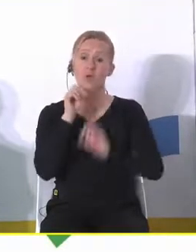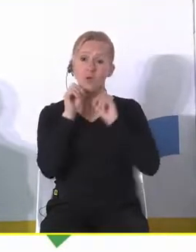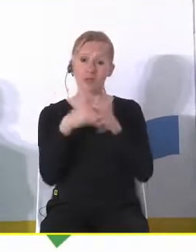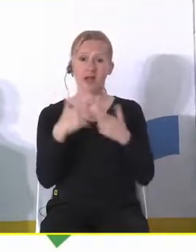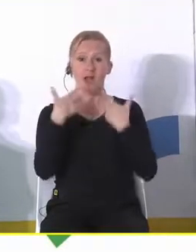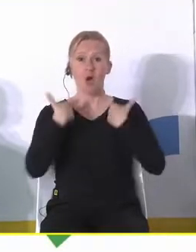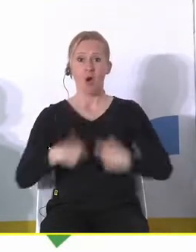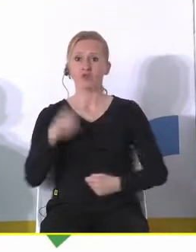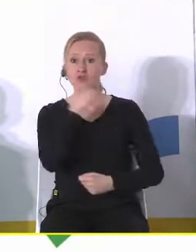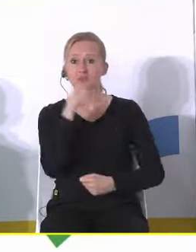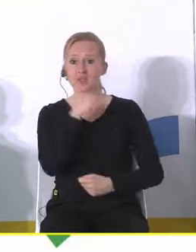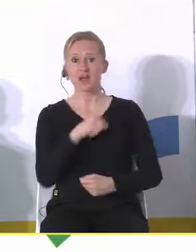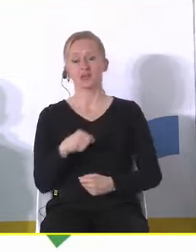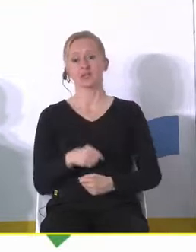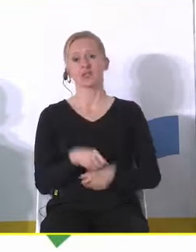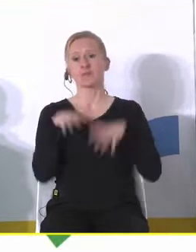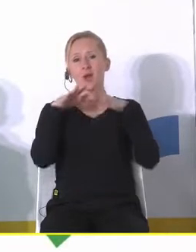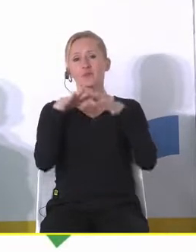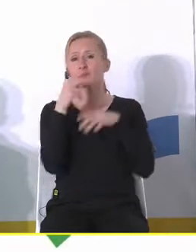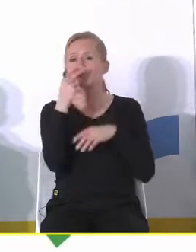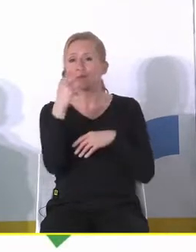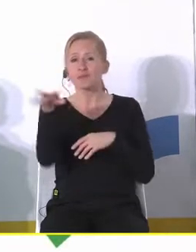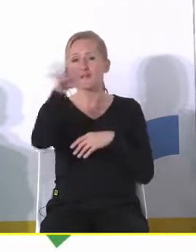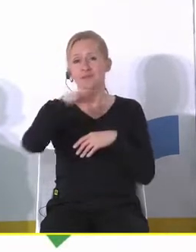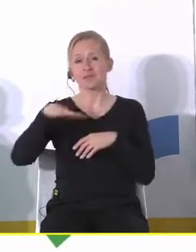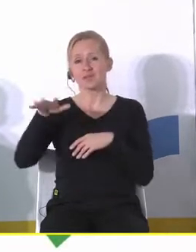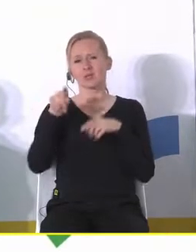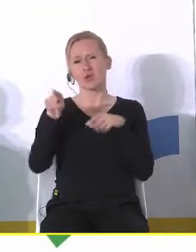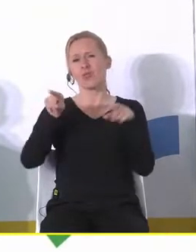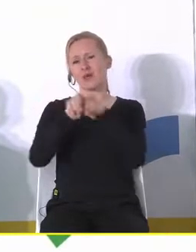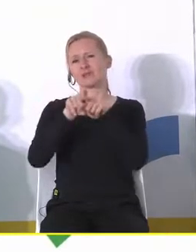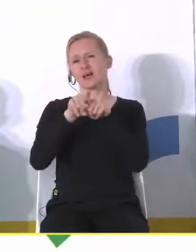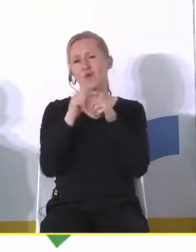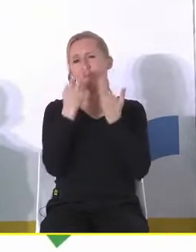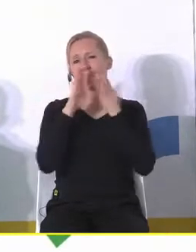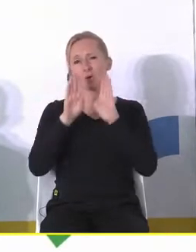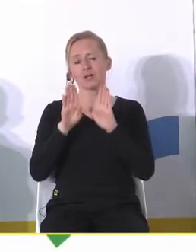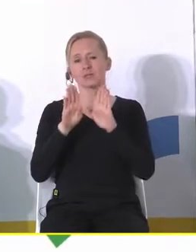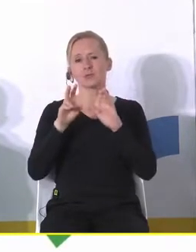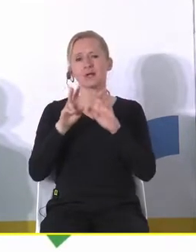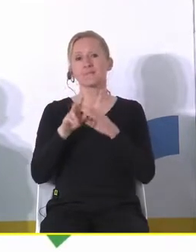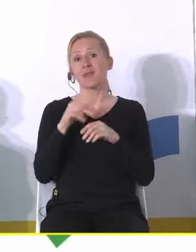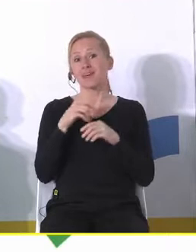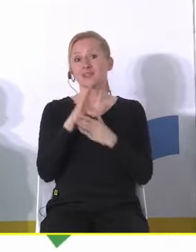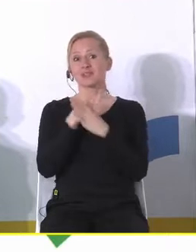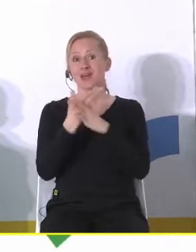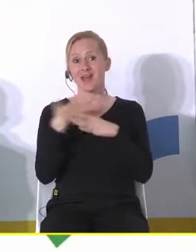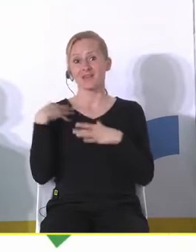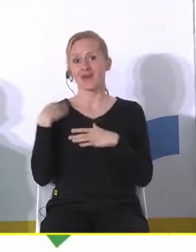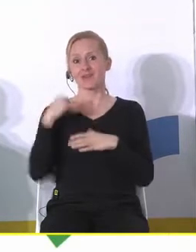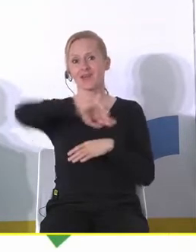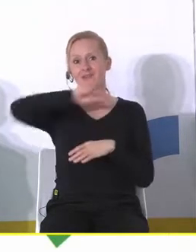osób starszych oczywiście też też bardzo dużo widać i to też jest jakimś tam wskaźnikiem że że ta średnia wieku w naszym